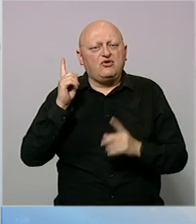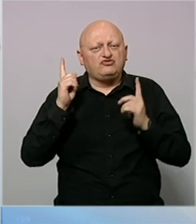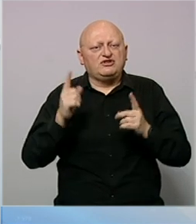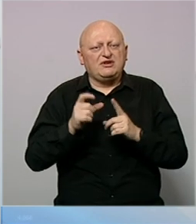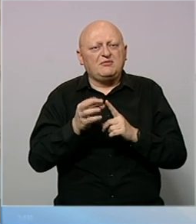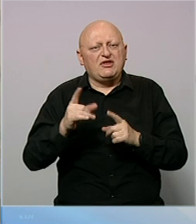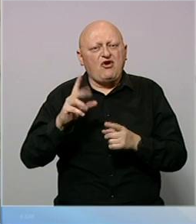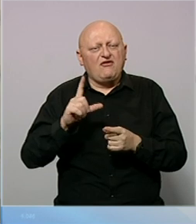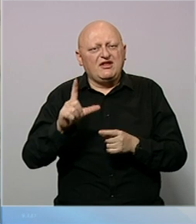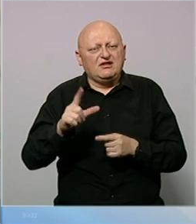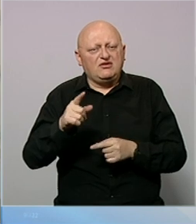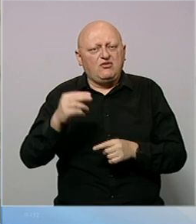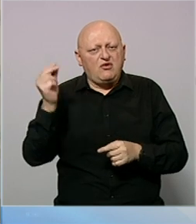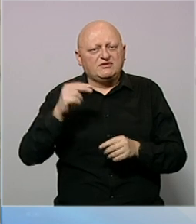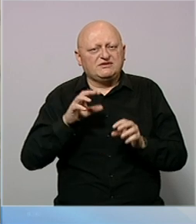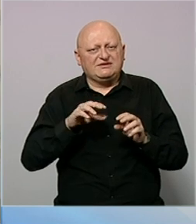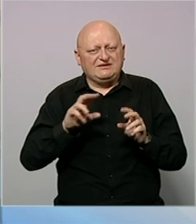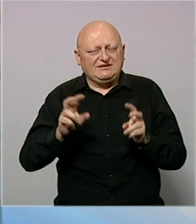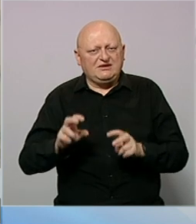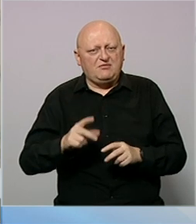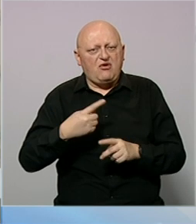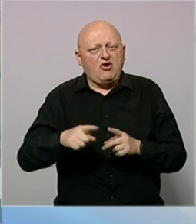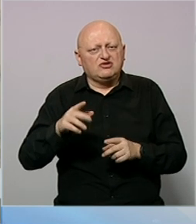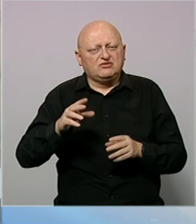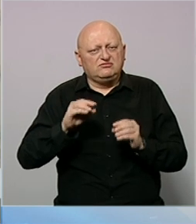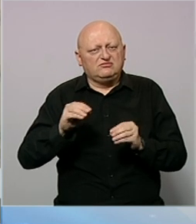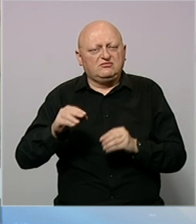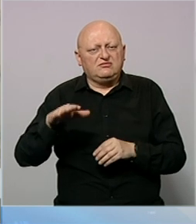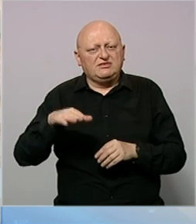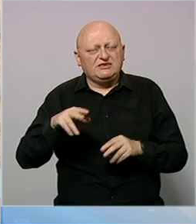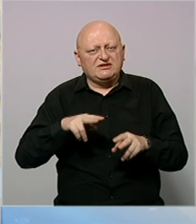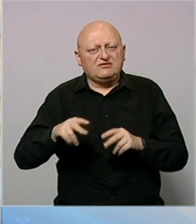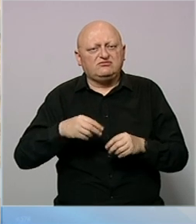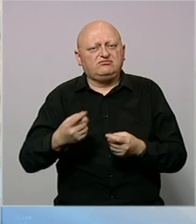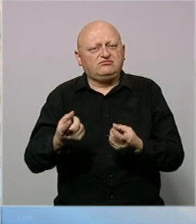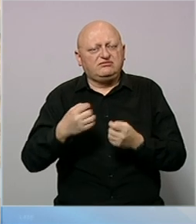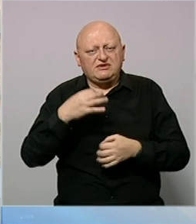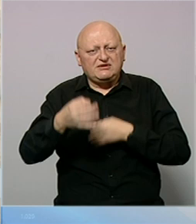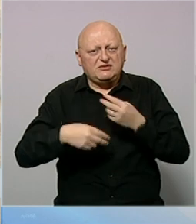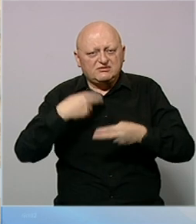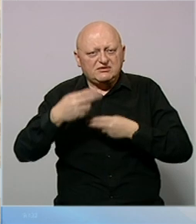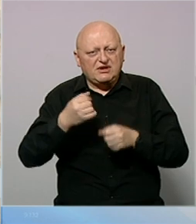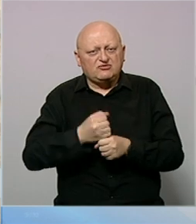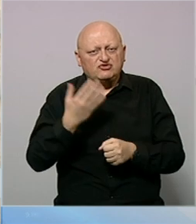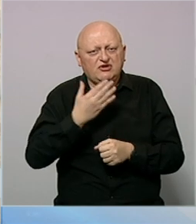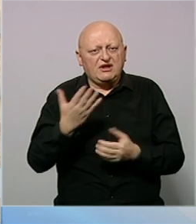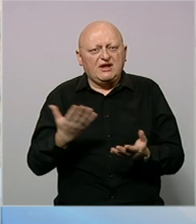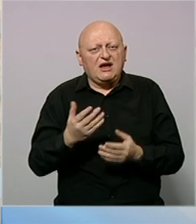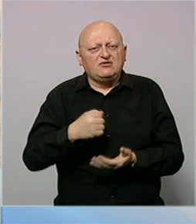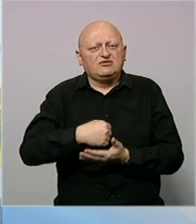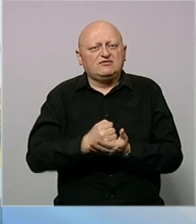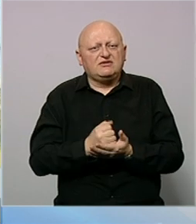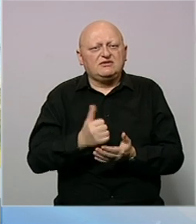osuđenih pedofila u obrazovnom sistemu. Osim navedenog, ministarstvo će inicirati inspekcijski nadzor nad radom škole